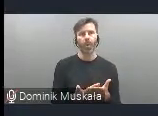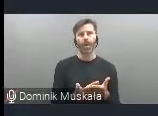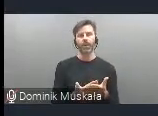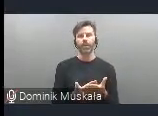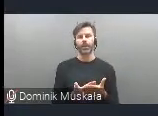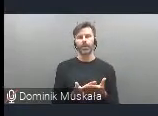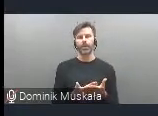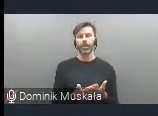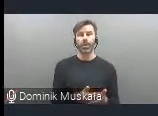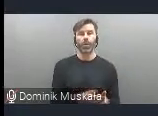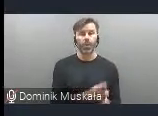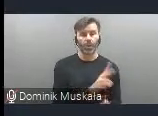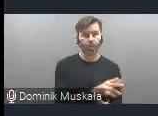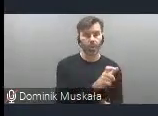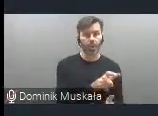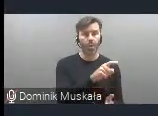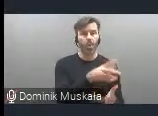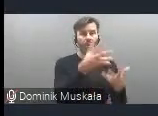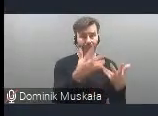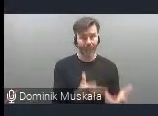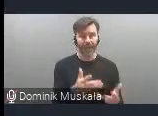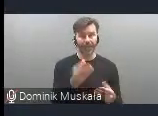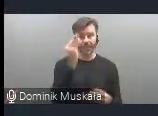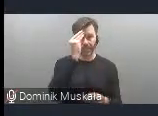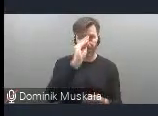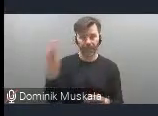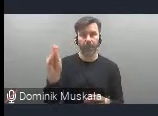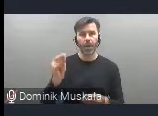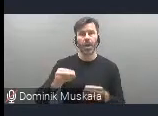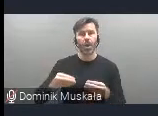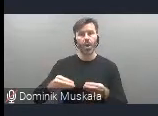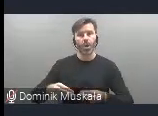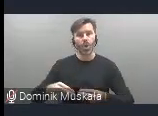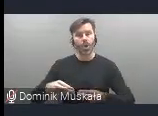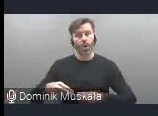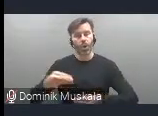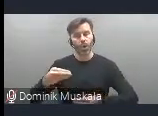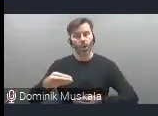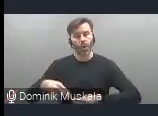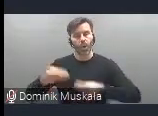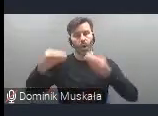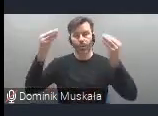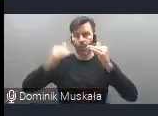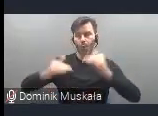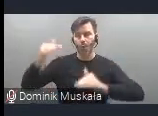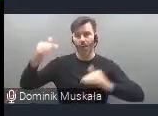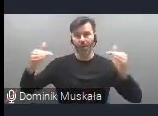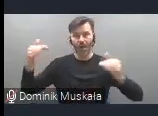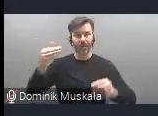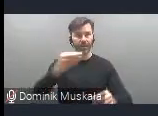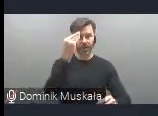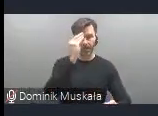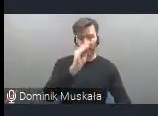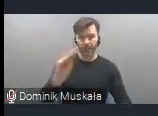które chciały propagować ideę zrównoważonego rozwoju czy włączenia społecznego, no